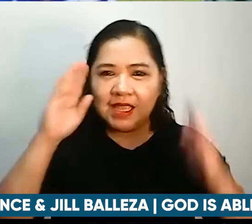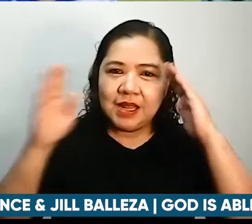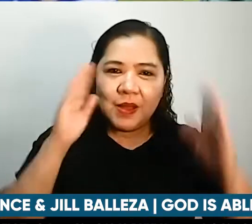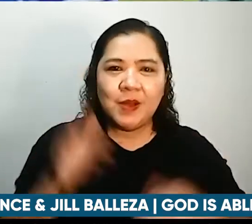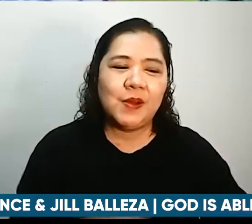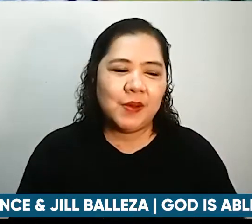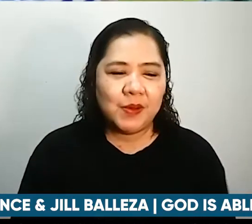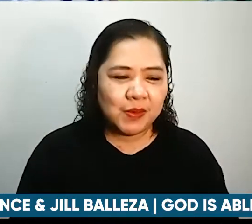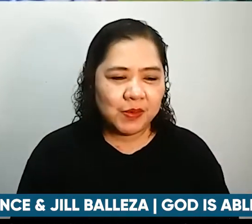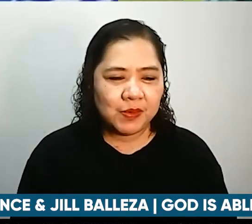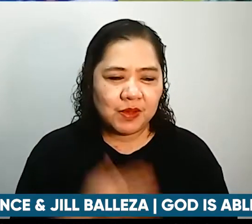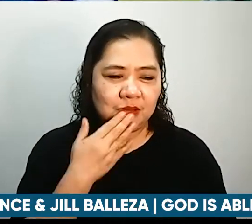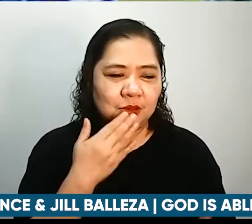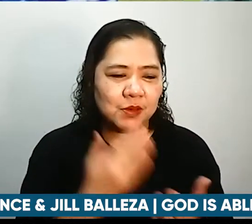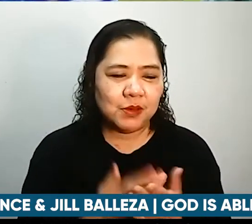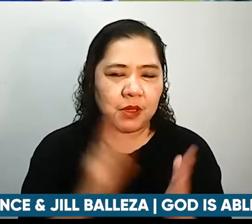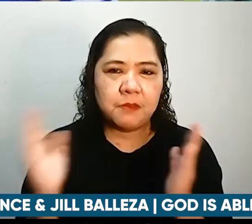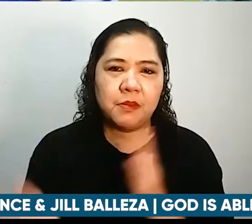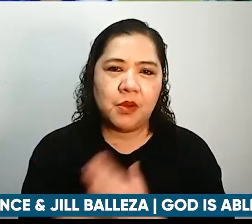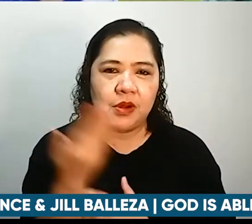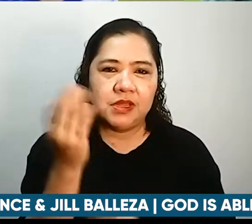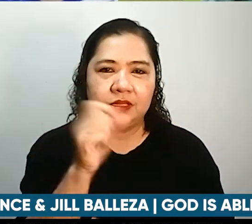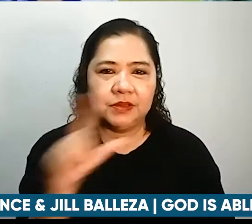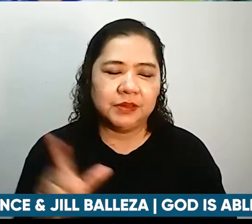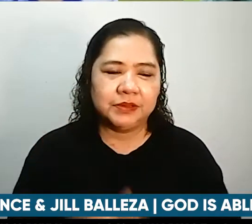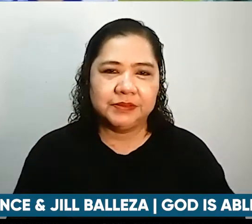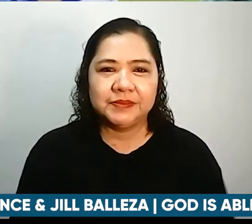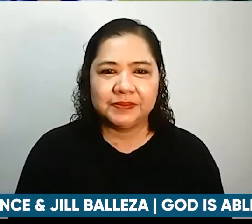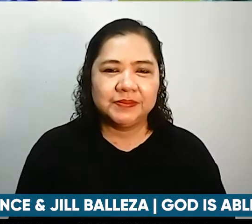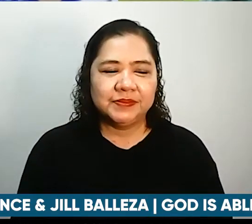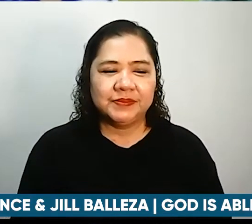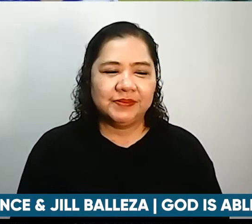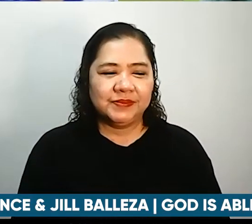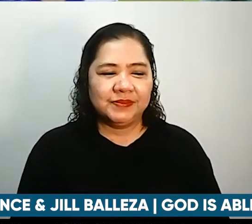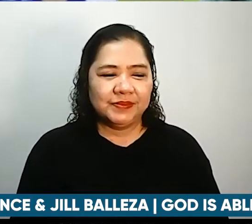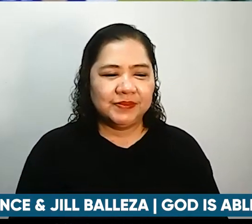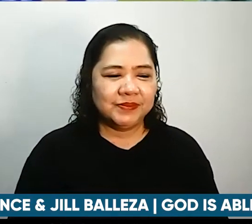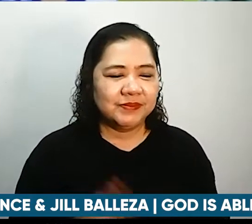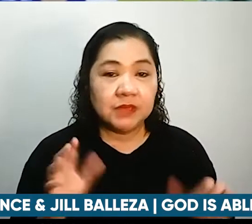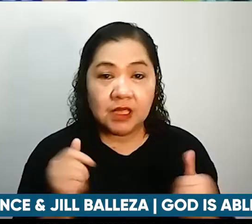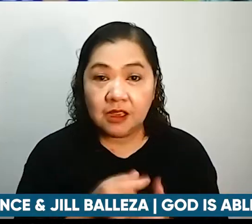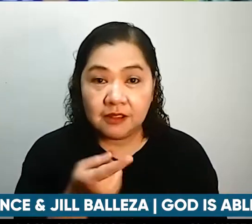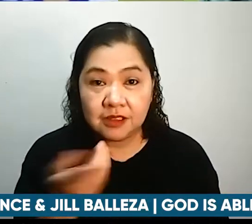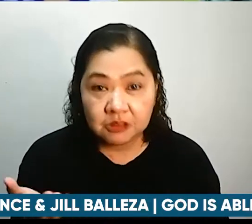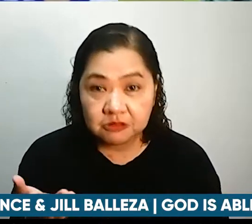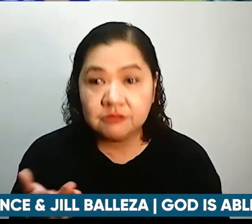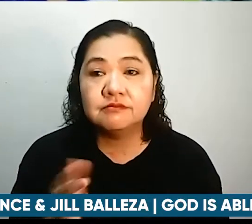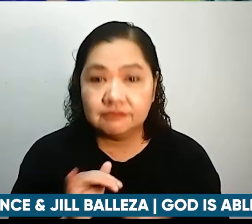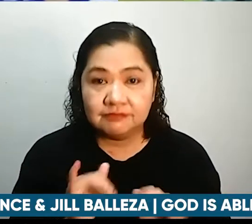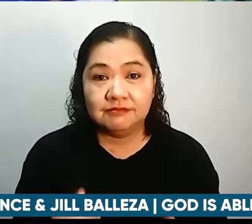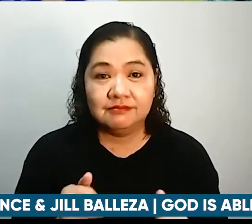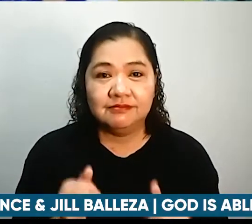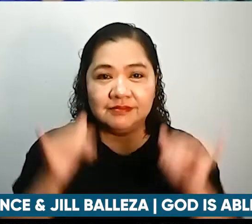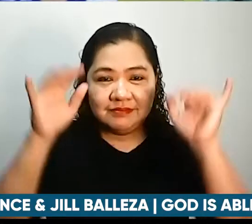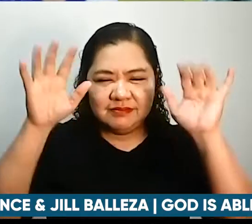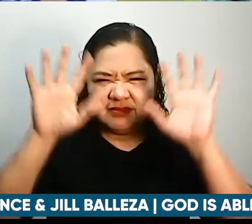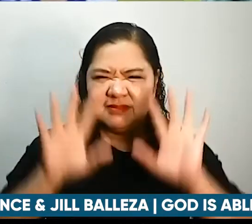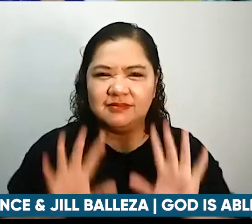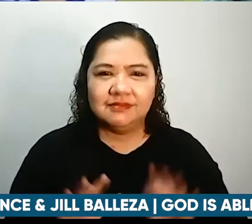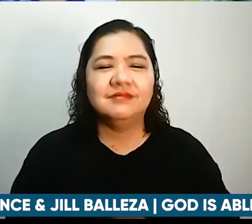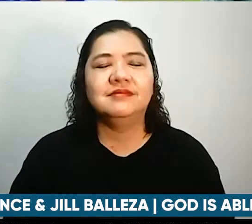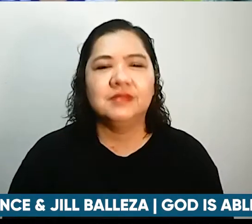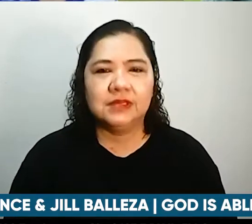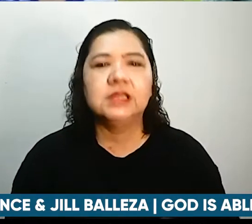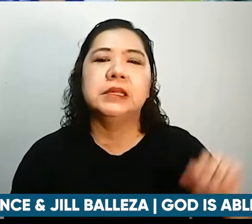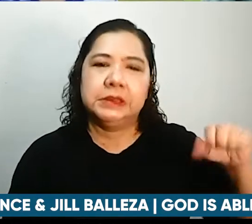morning po sa lahat. Good morning po sa lahat. Kamusta po kayo? Maulan din po ba dyan? Opo, medyo maulan